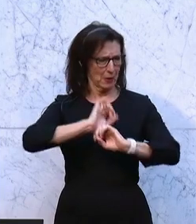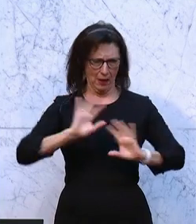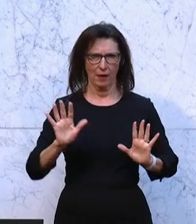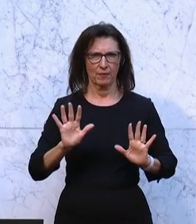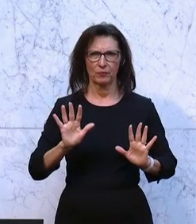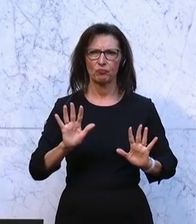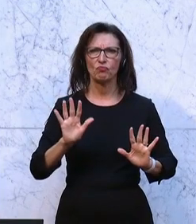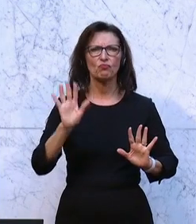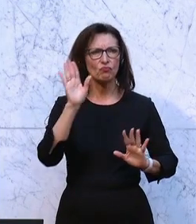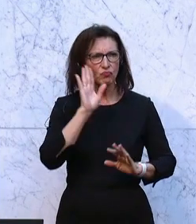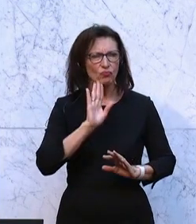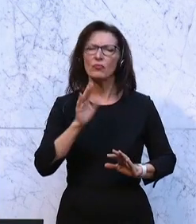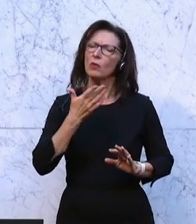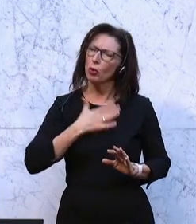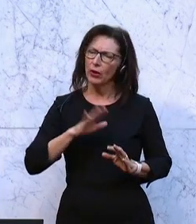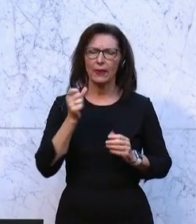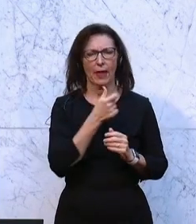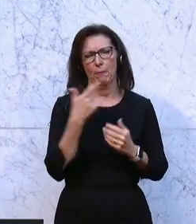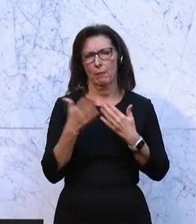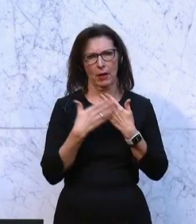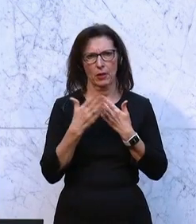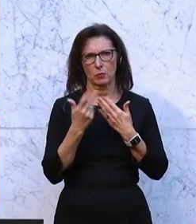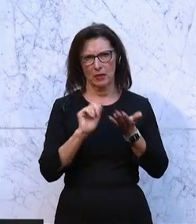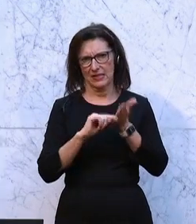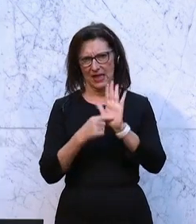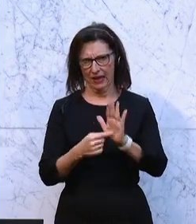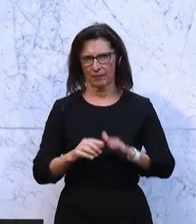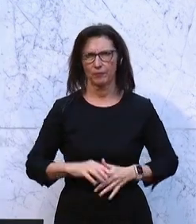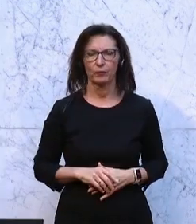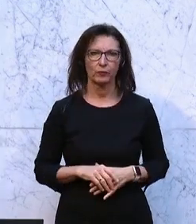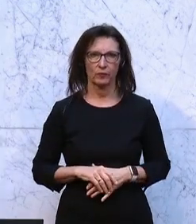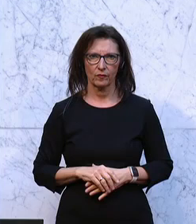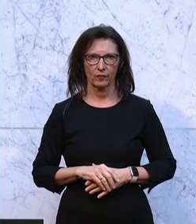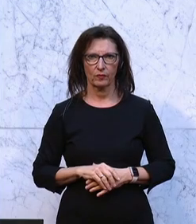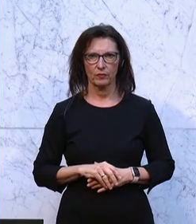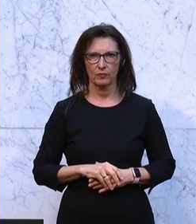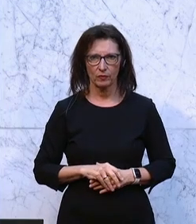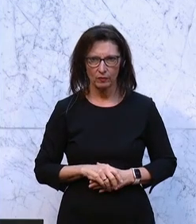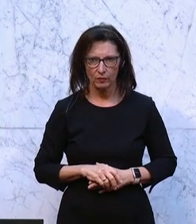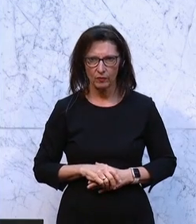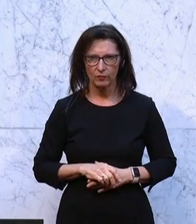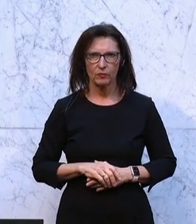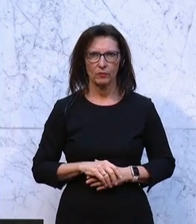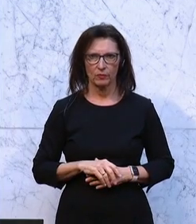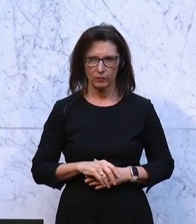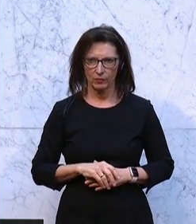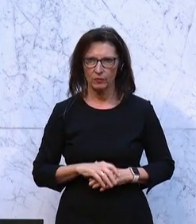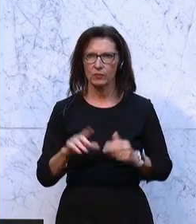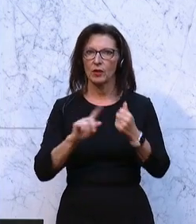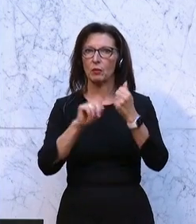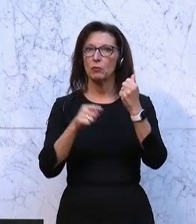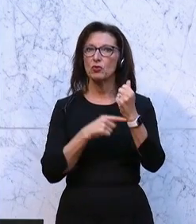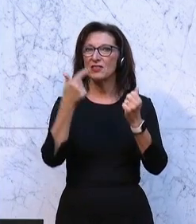lassen wir das an ein paar Beispiele auch dementsprechend untermauern. Es ist ein Minus in diesem Budget